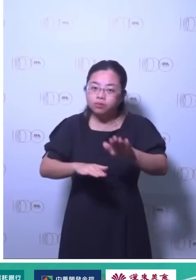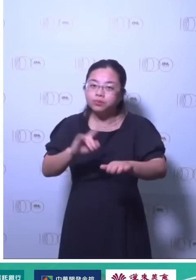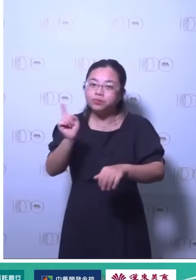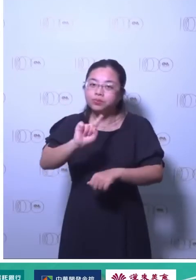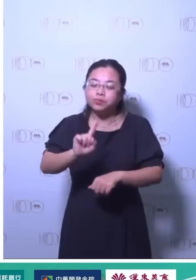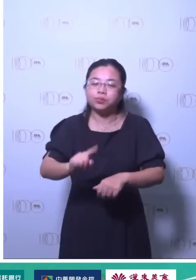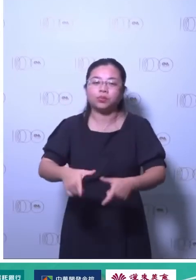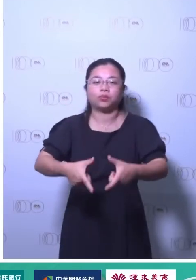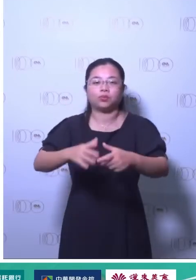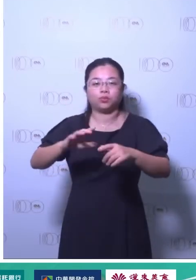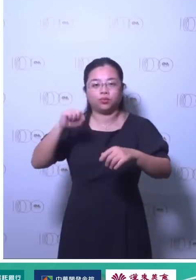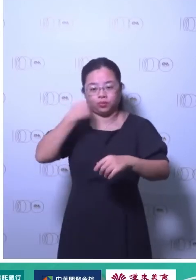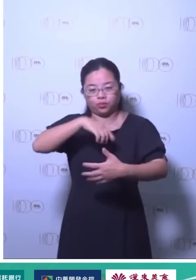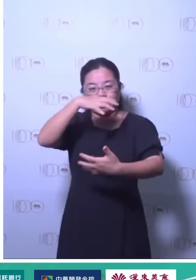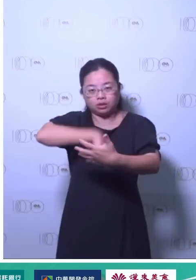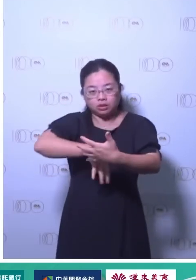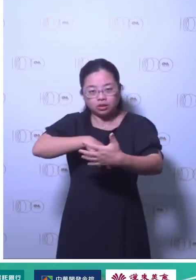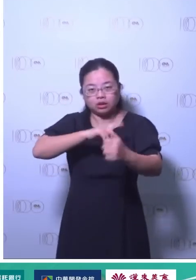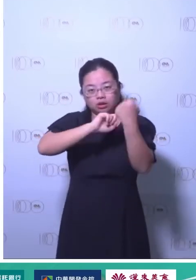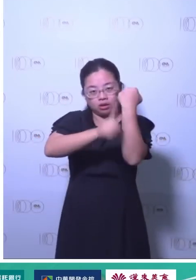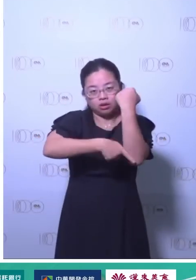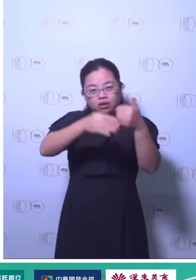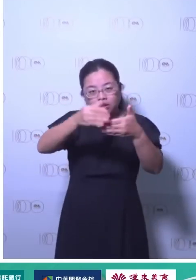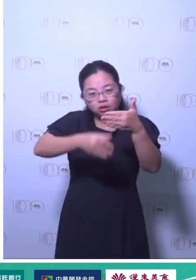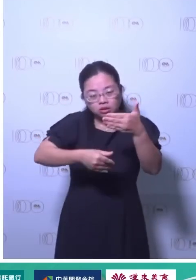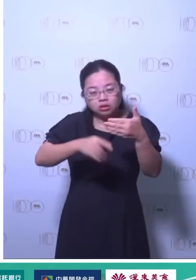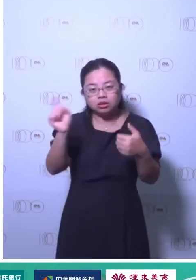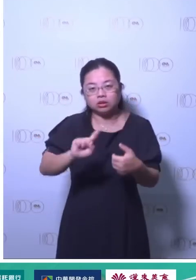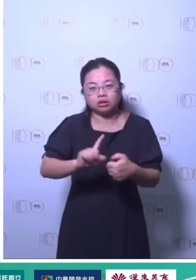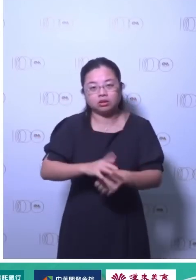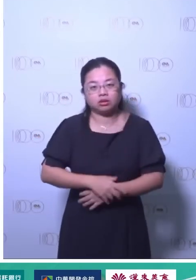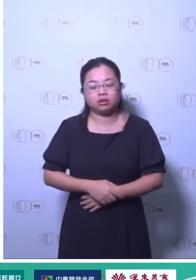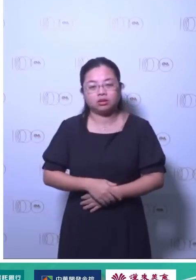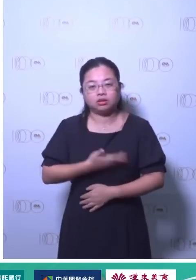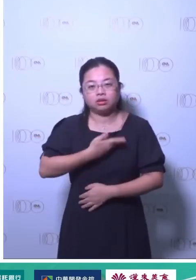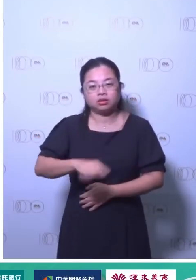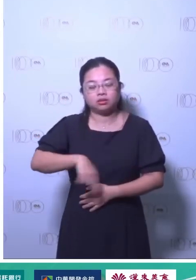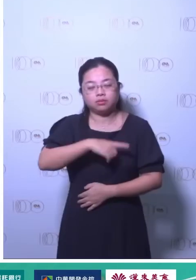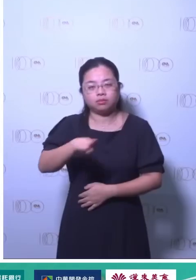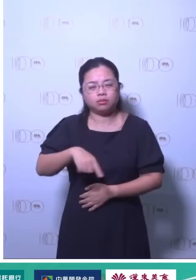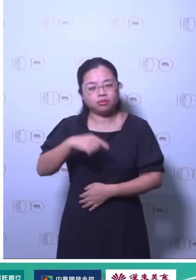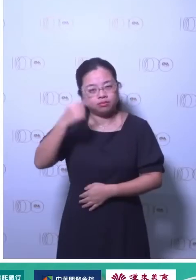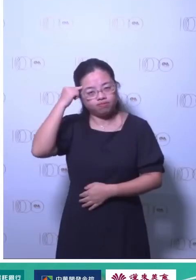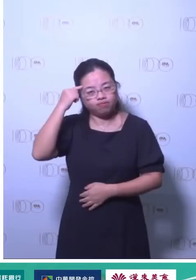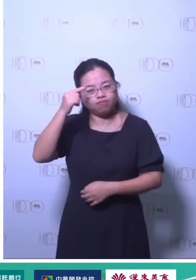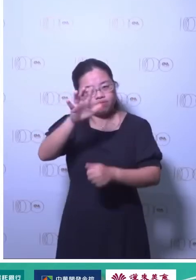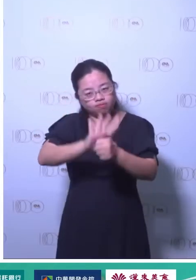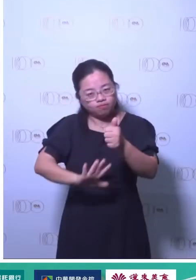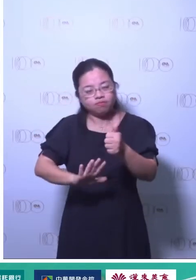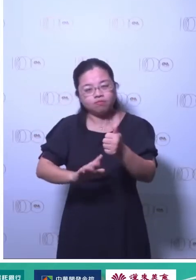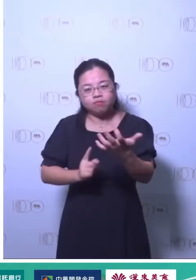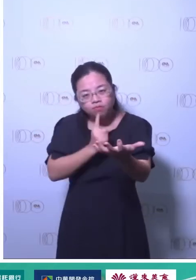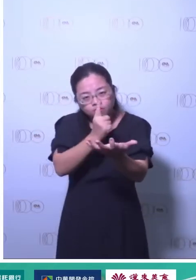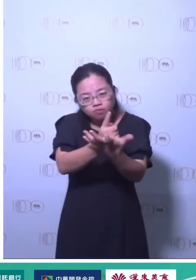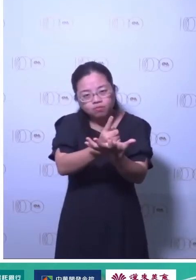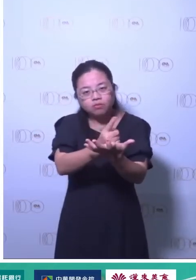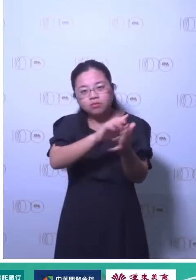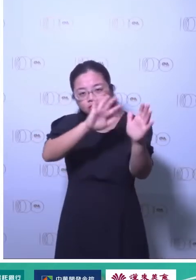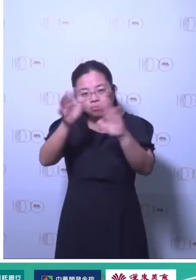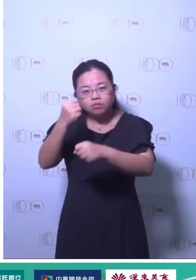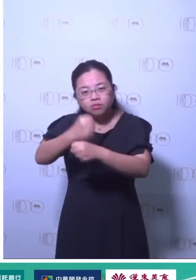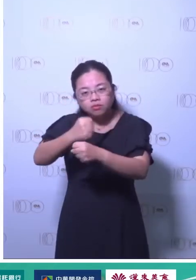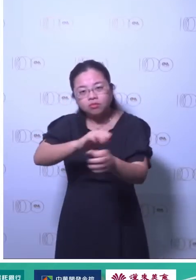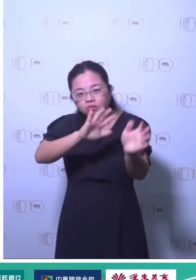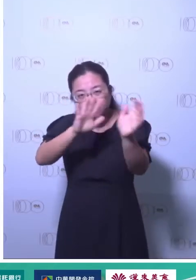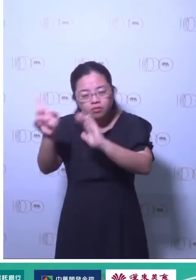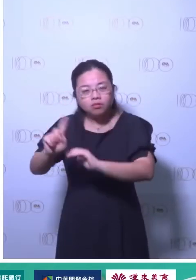花了一些篇幅来解读碳权然后解读碳权怎么运作当然最后一部分就回到国内我们